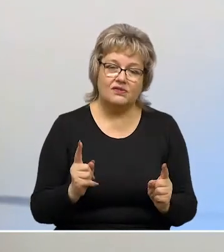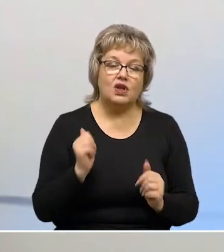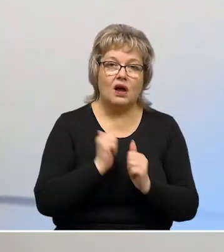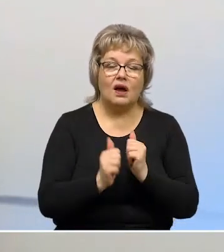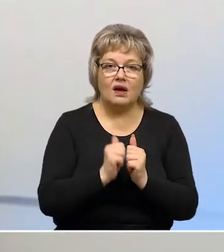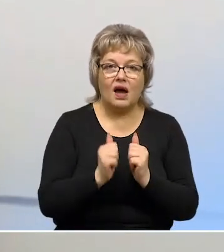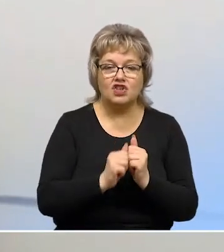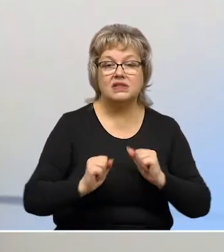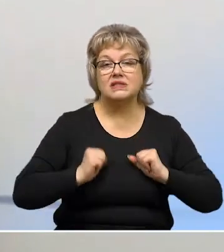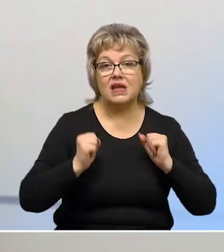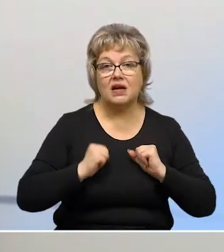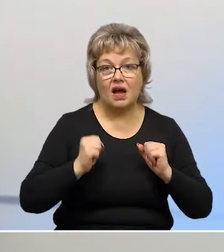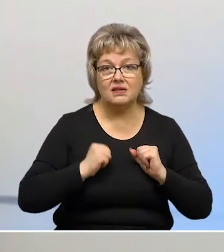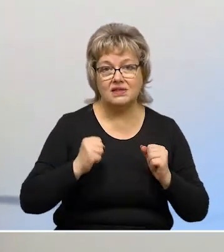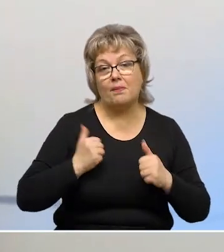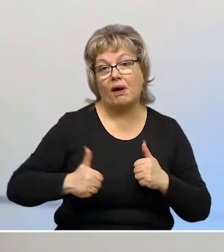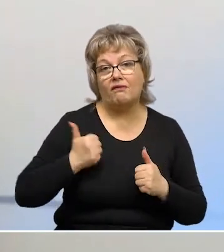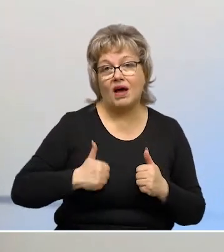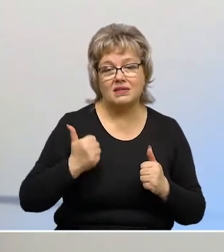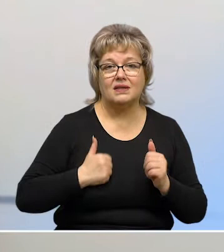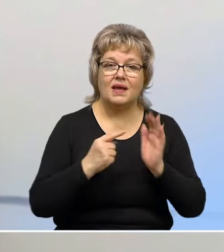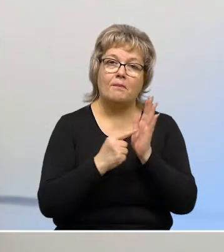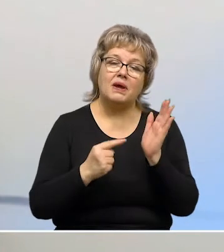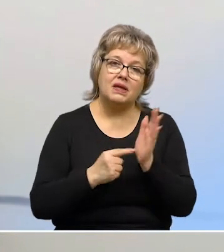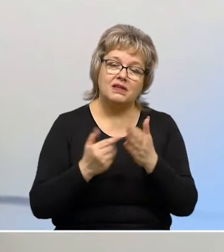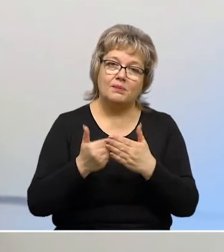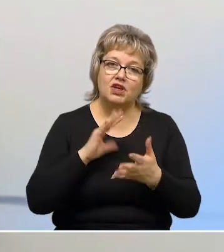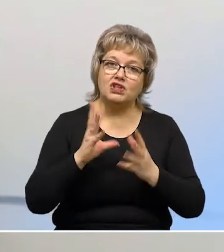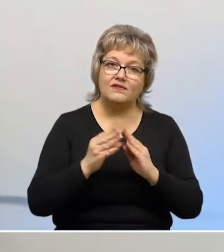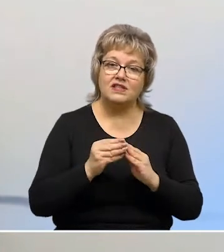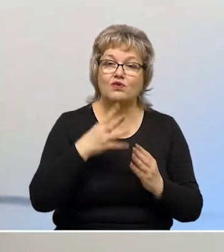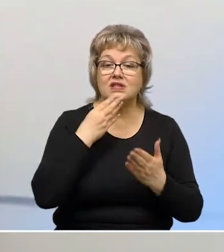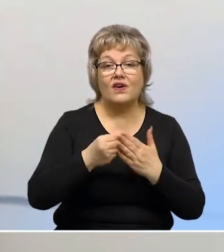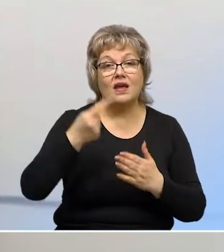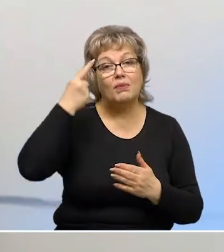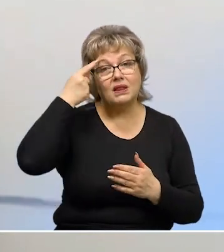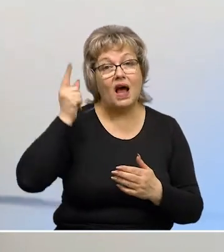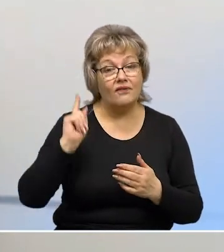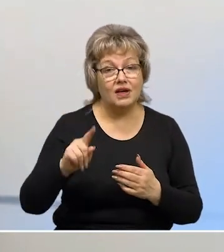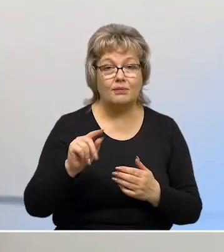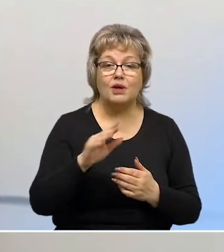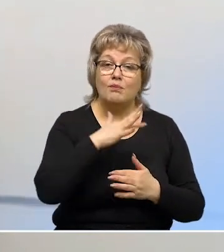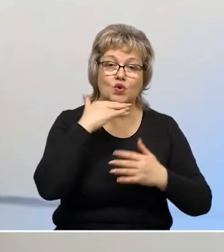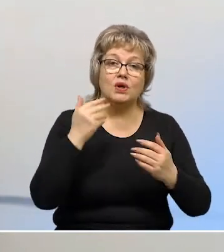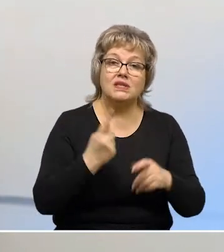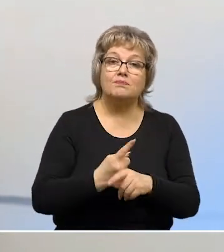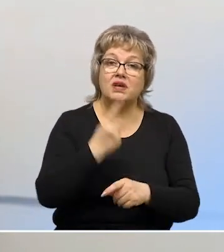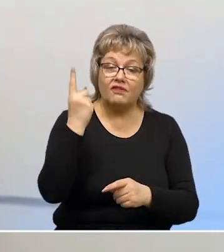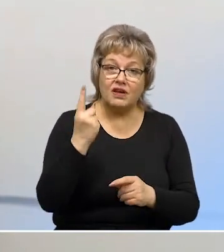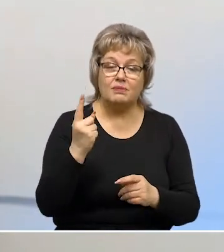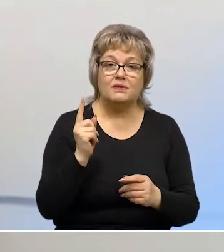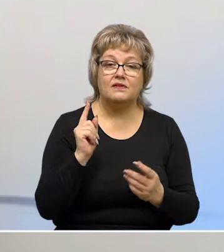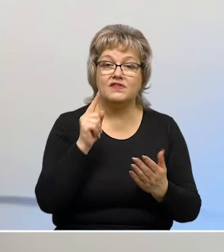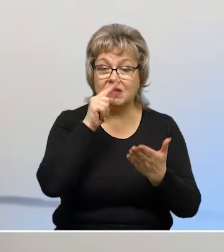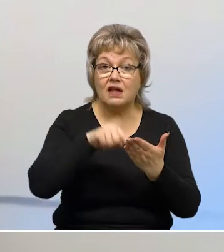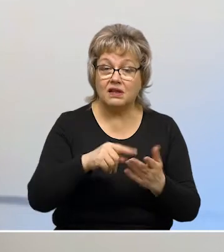естественно, каждый старался, наверное, похвастаться, поделиться прежде всего своими навыками. Многие впервые сталкивались с